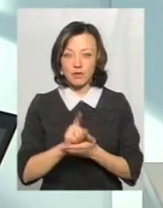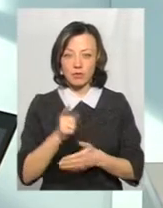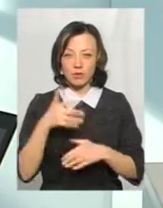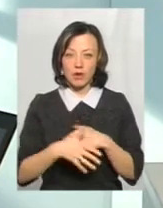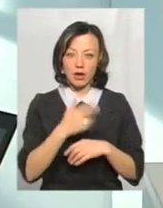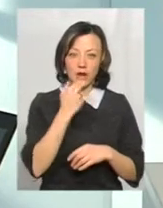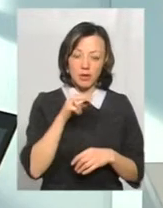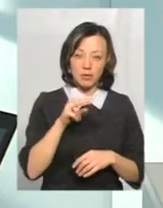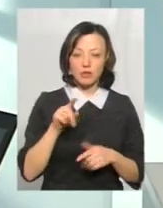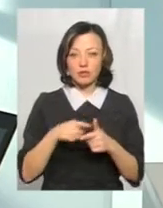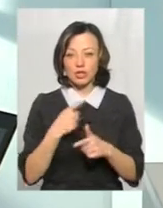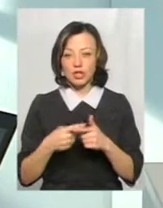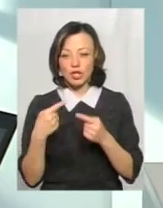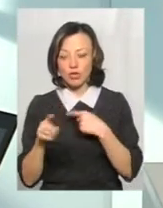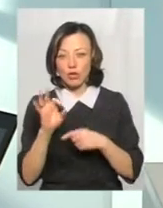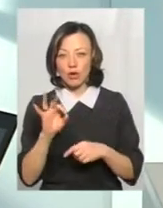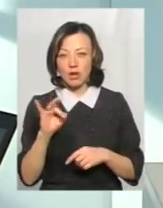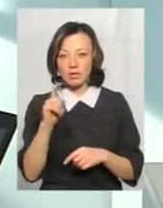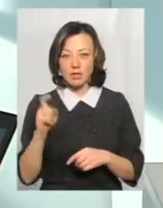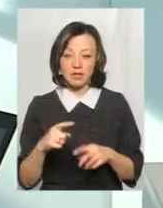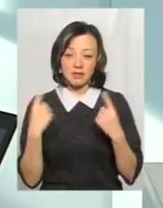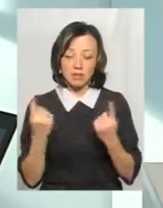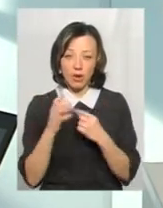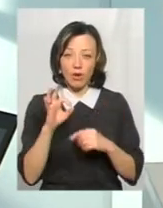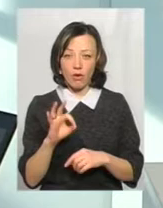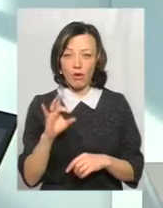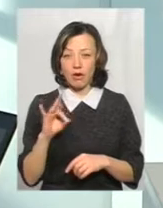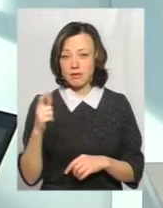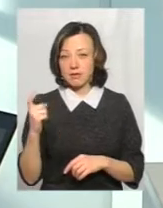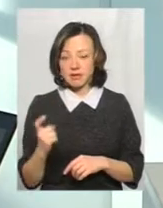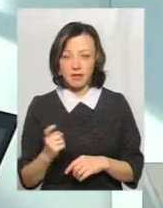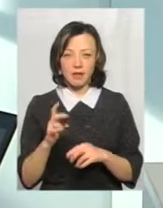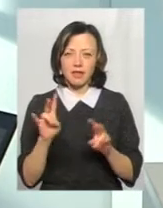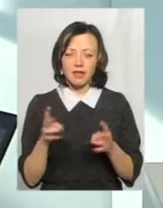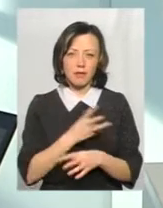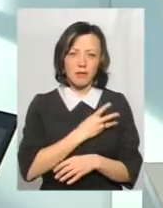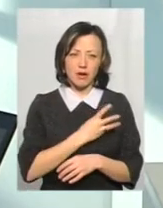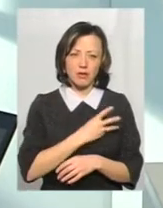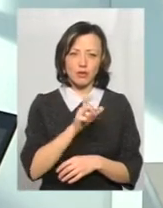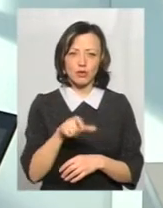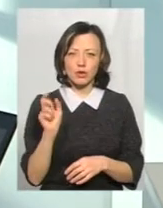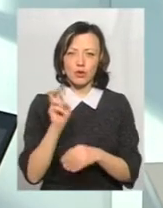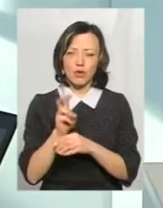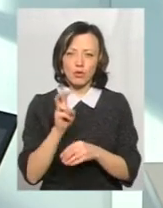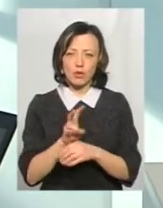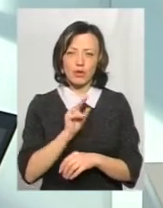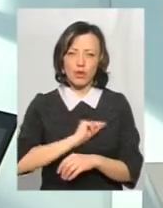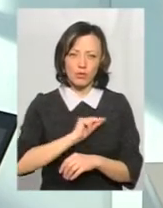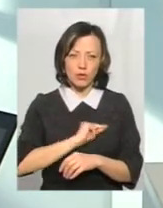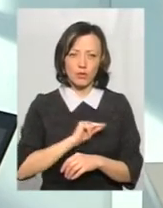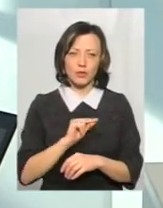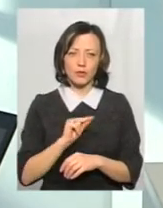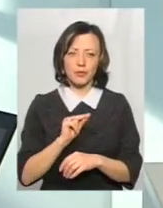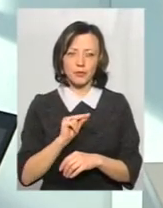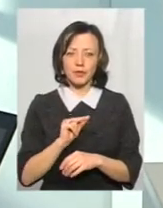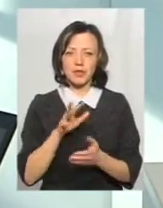в неї грип чи інше ОРЗ. Тому що при звичайному ОРЗ, в принципі, не бажано, але люди ходять на роботу,